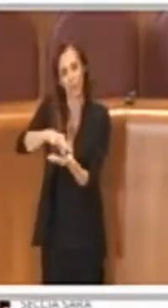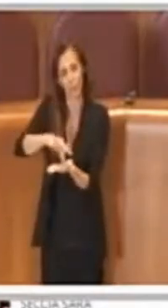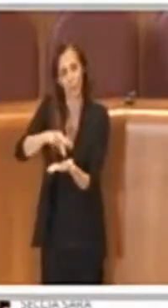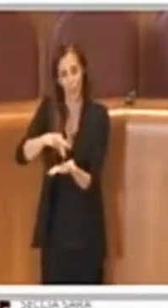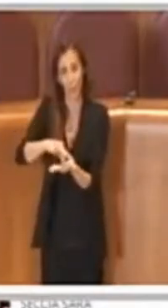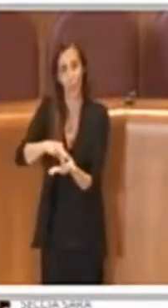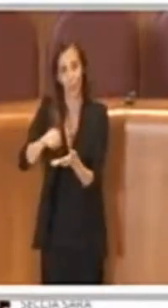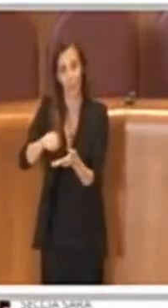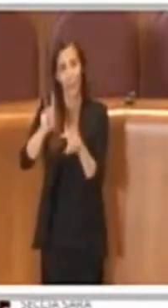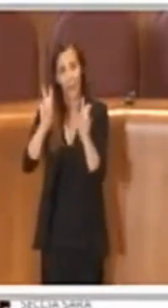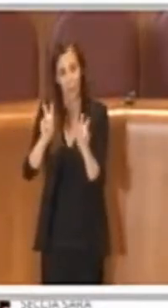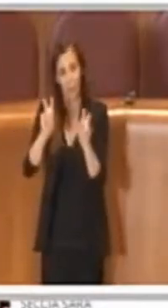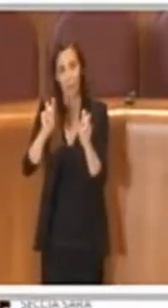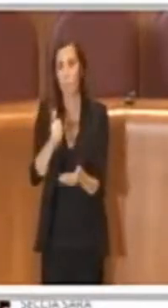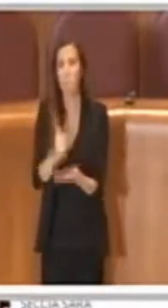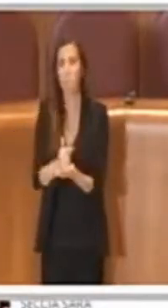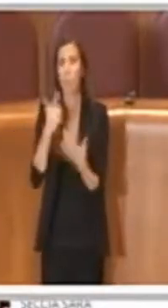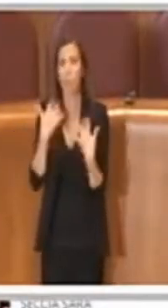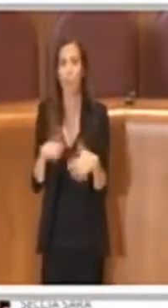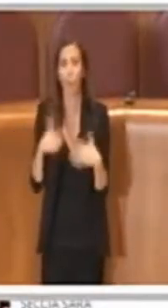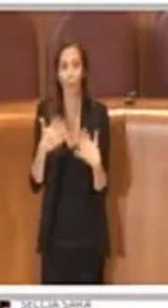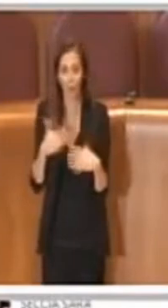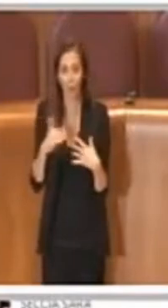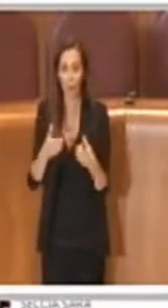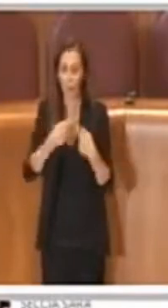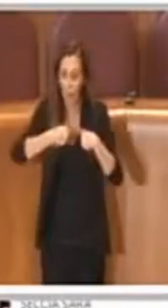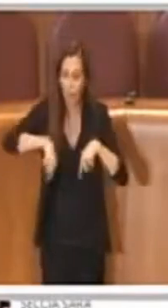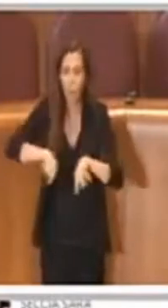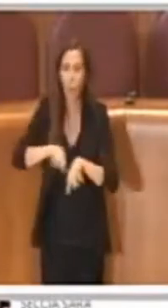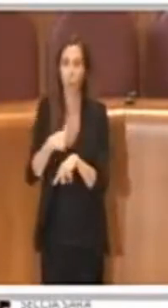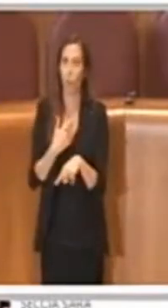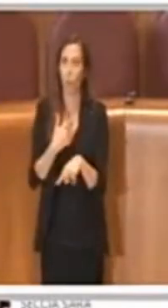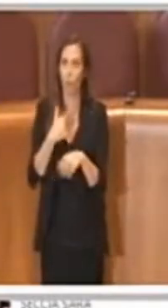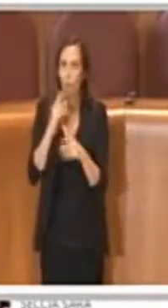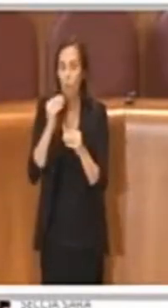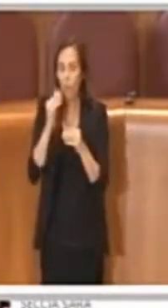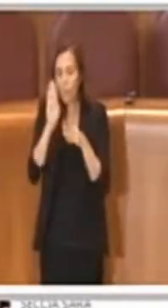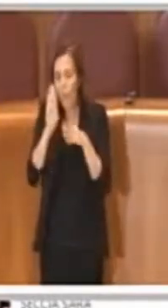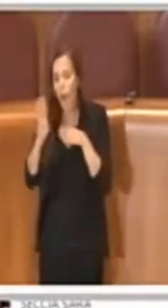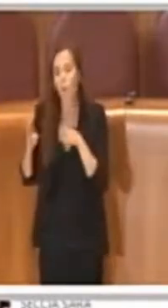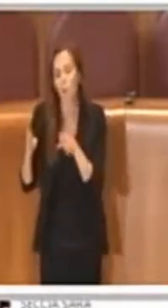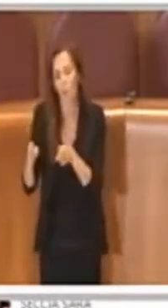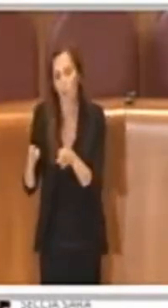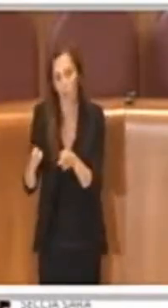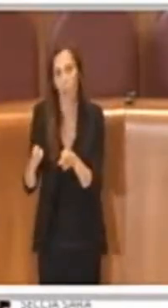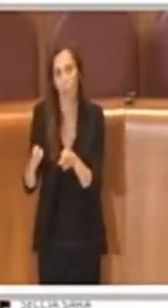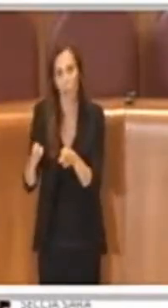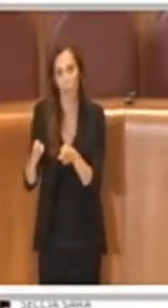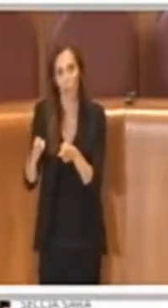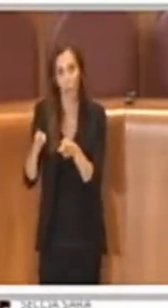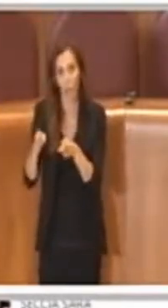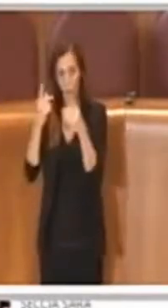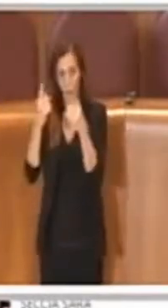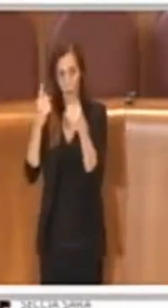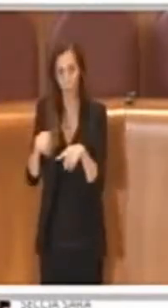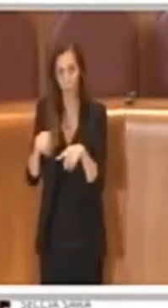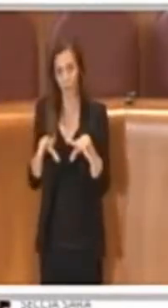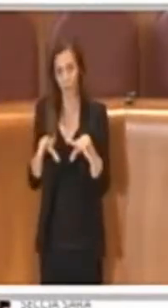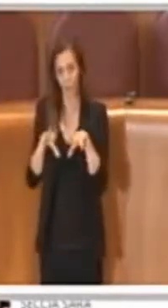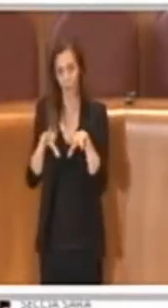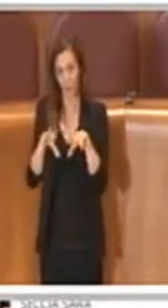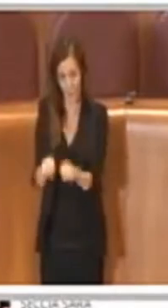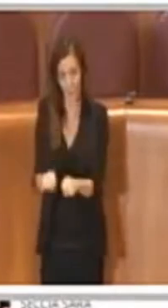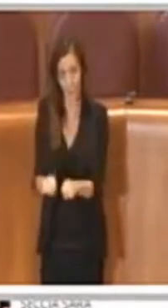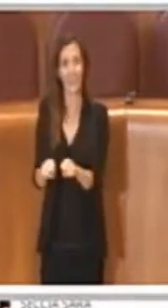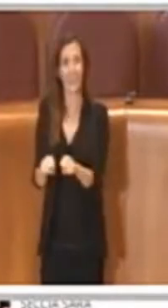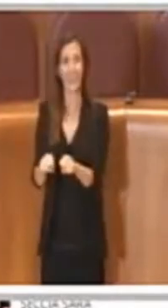argomento importante sul quale stiamo ponendo un'attenzione e sul quale bisognerà impegnarsi molto per